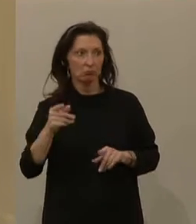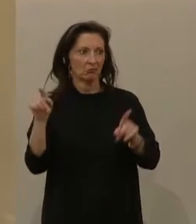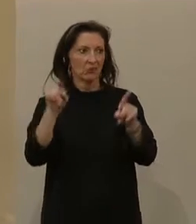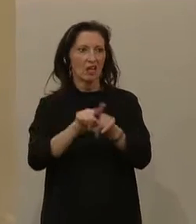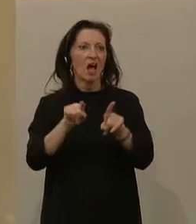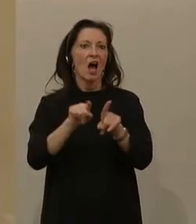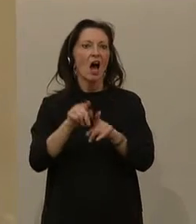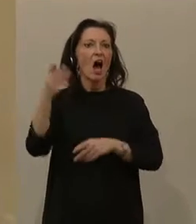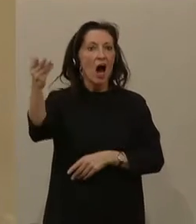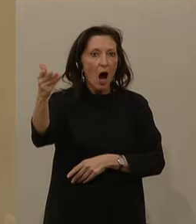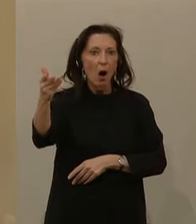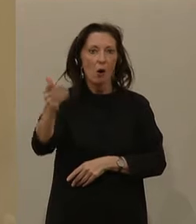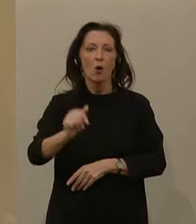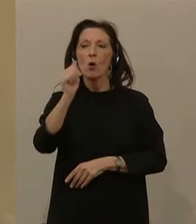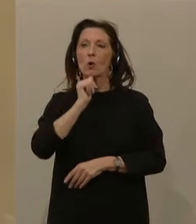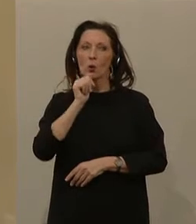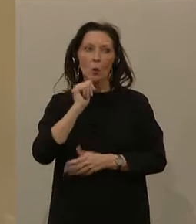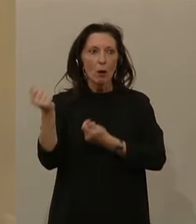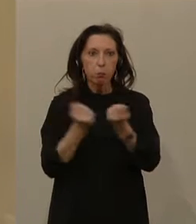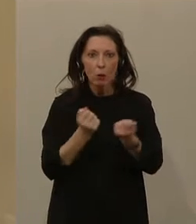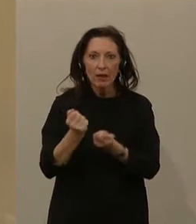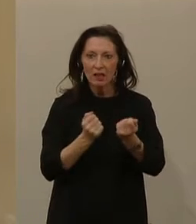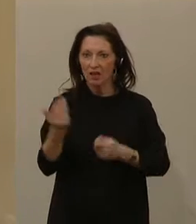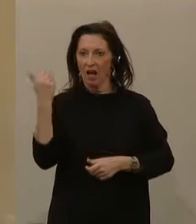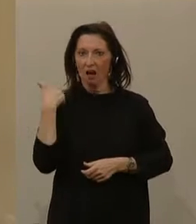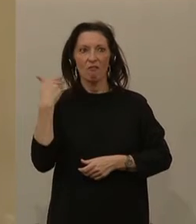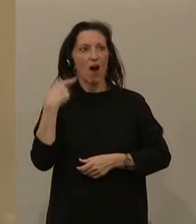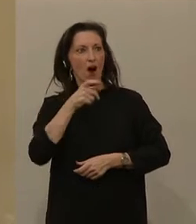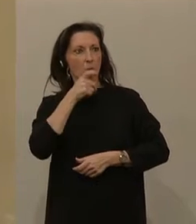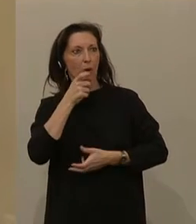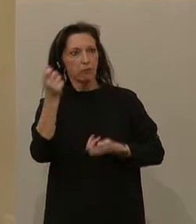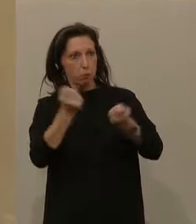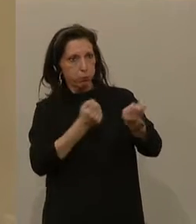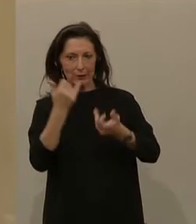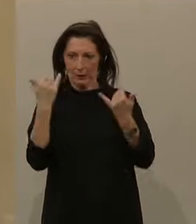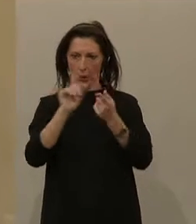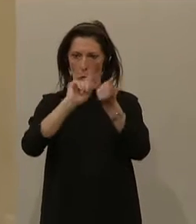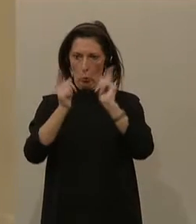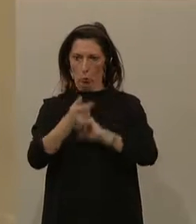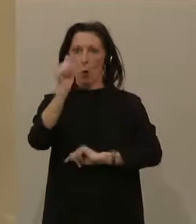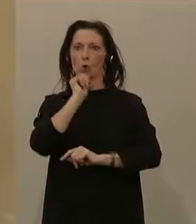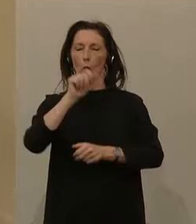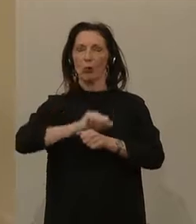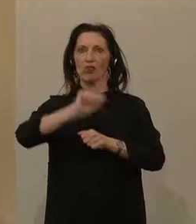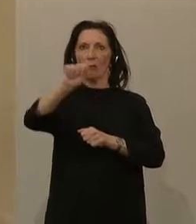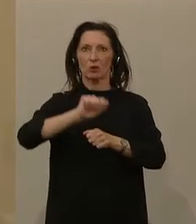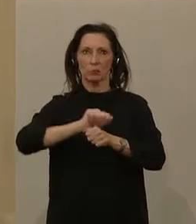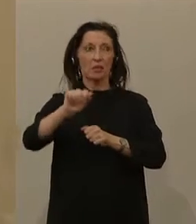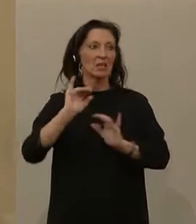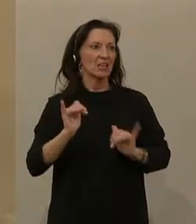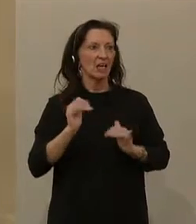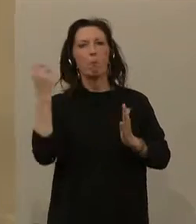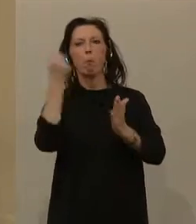zu Berufsdemonstranten werden. Das wird sicher so sein. Und sie werden diesen neuen Weg, diesen besseren Weg für Österreich natürlich bekämpfen.